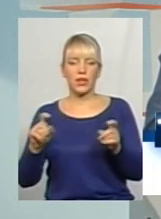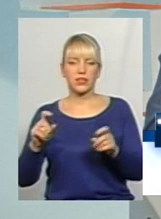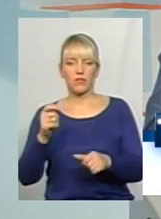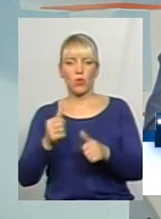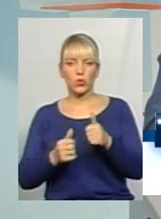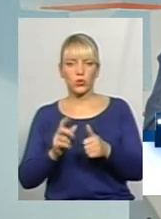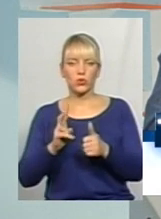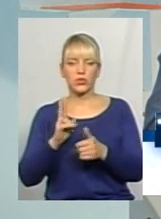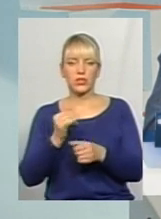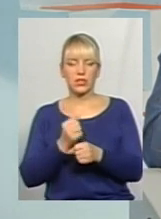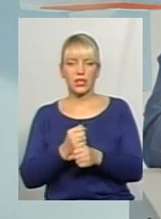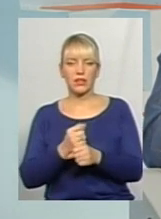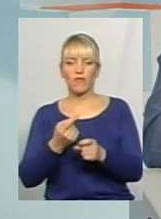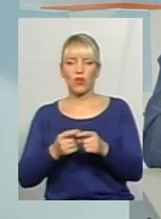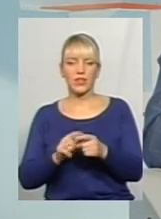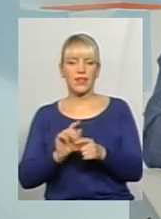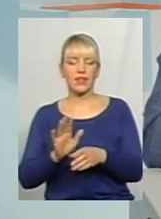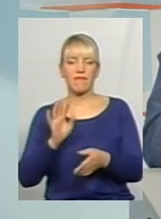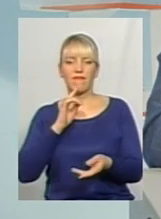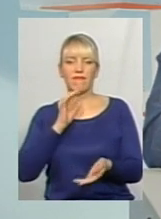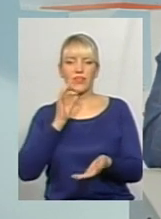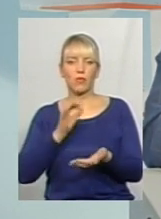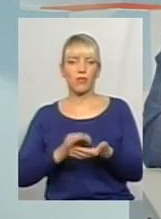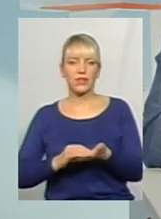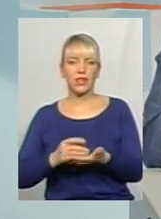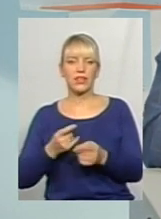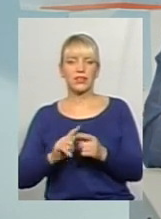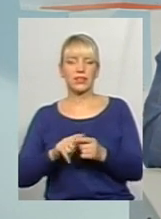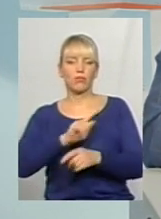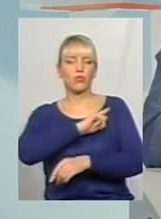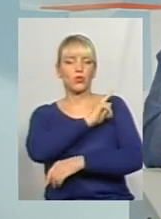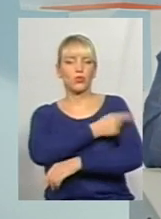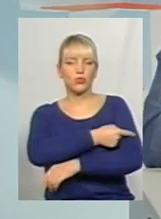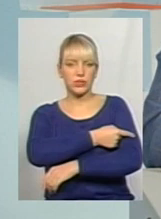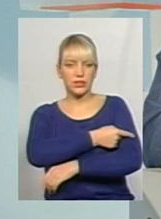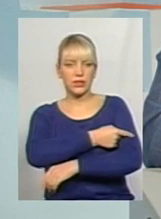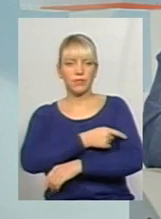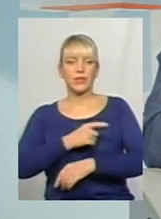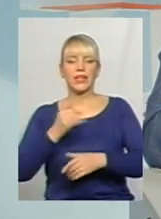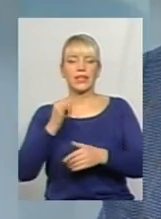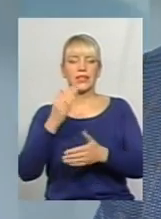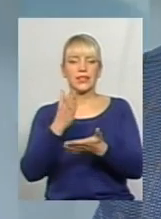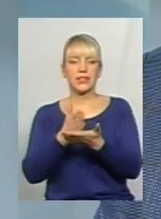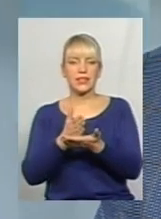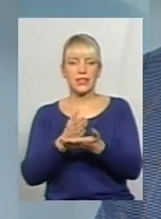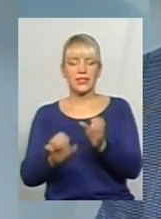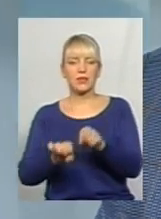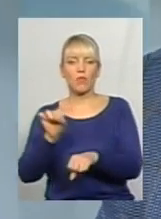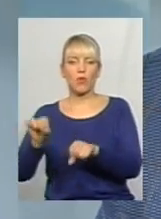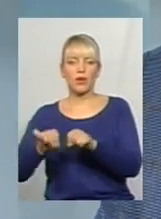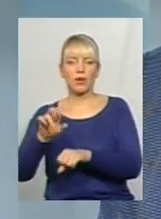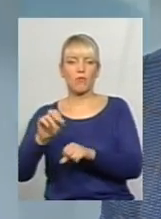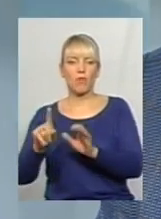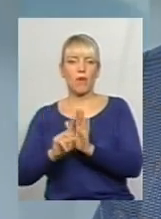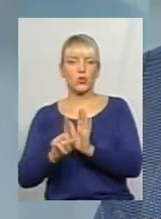діє, вона не відповідає тій потужності, яка є в підприємстві. І є певні збої по маршрутам.